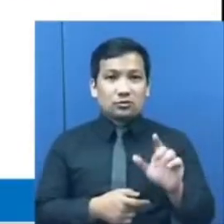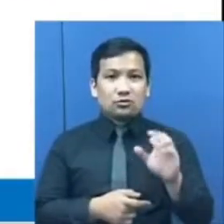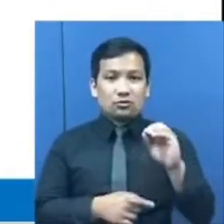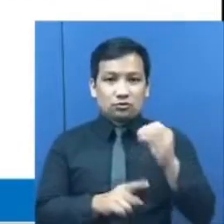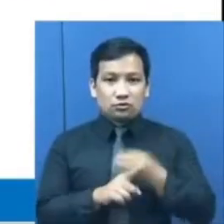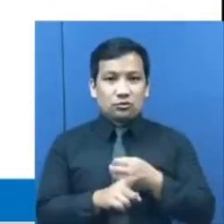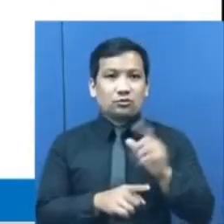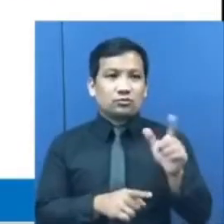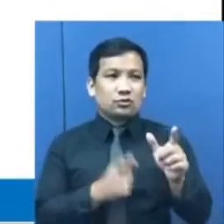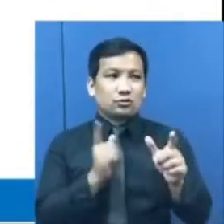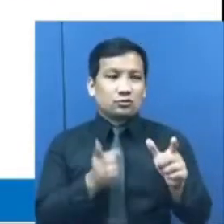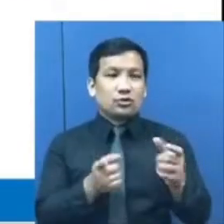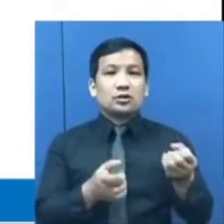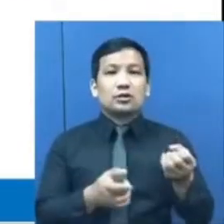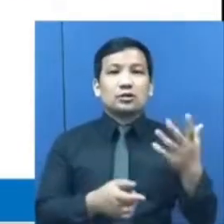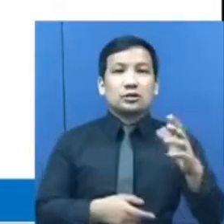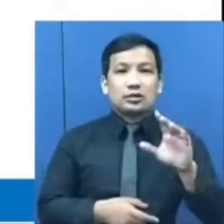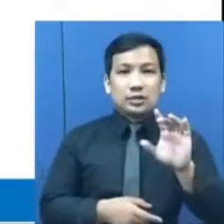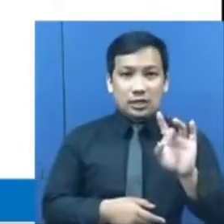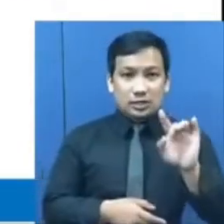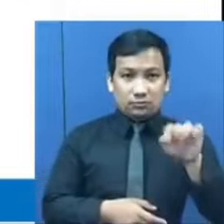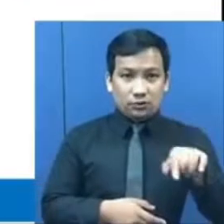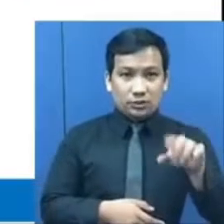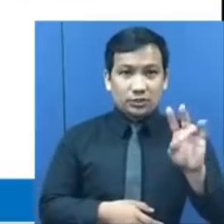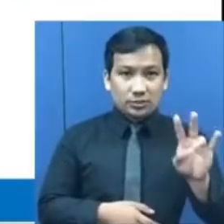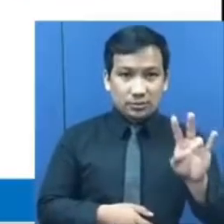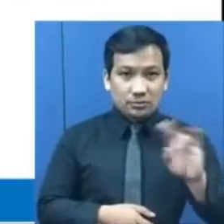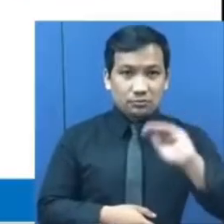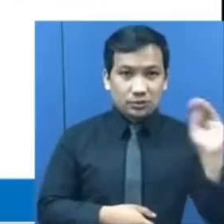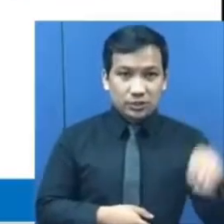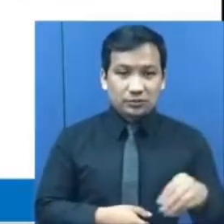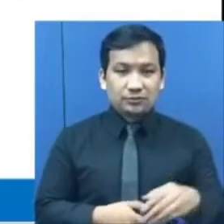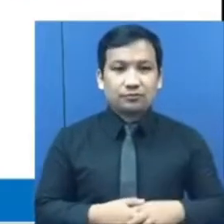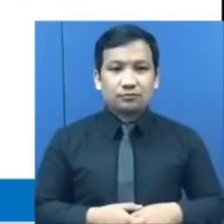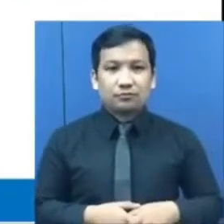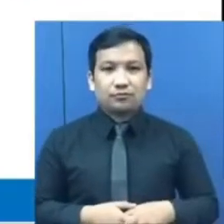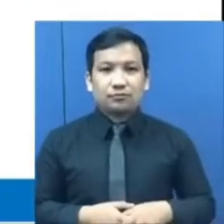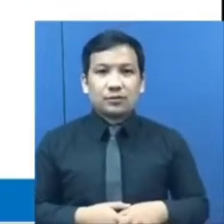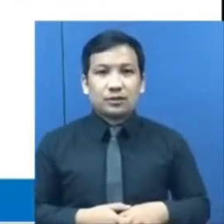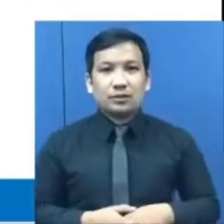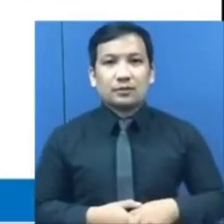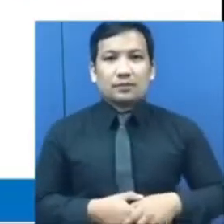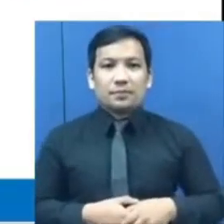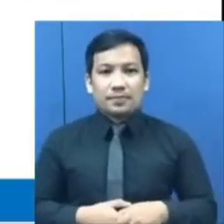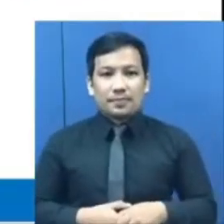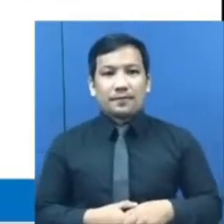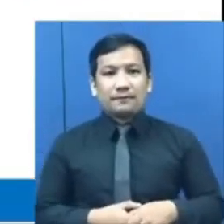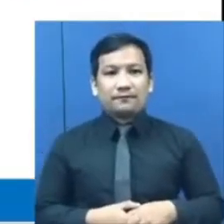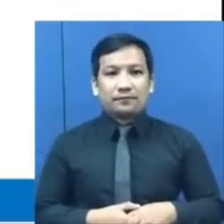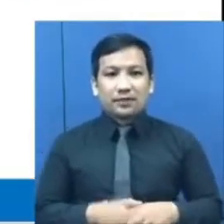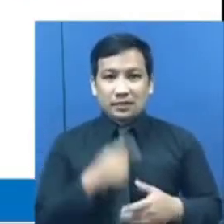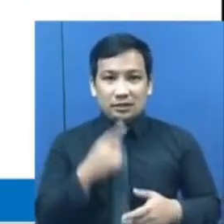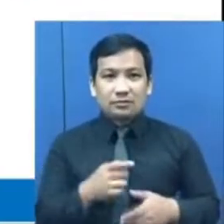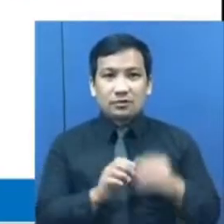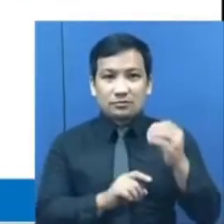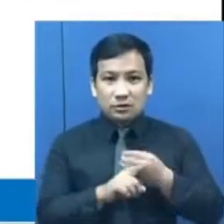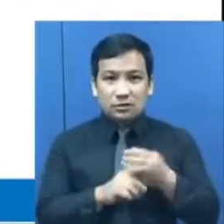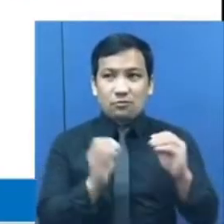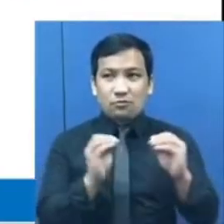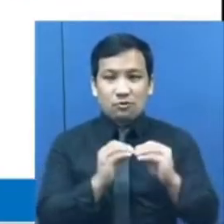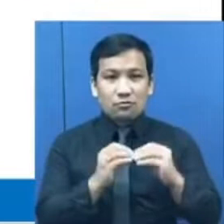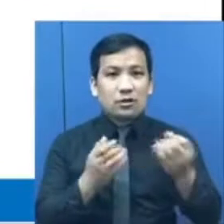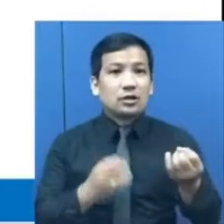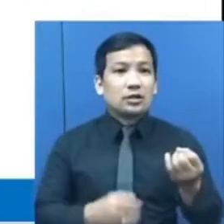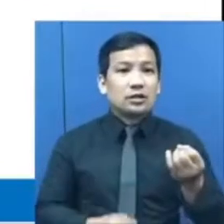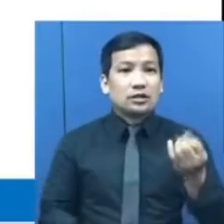2020 na nasa 8,7%. Nitong Oktober 2021 ang employed persons o